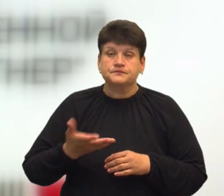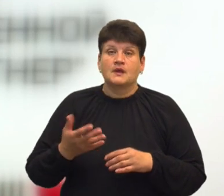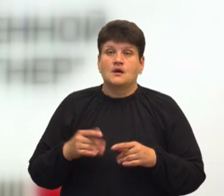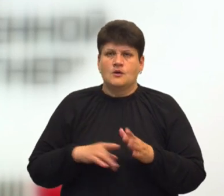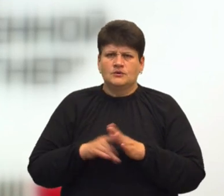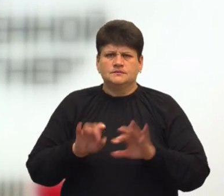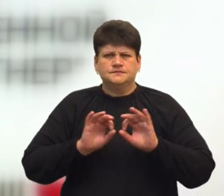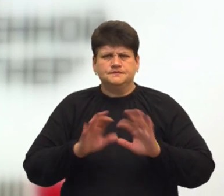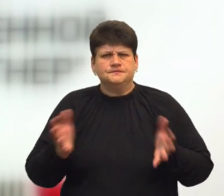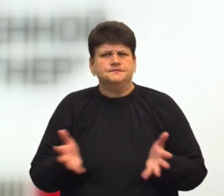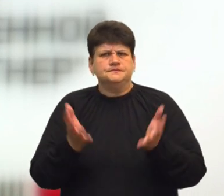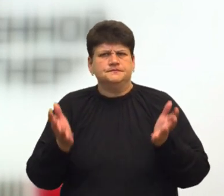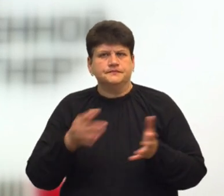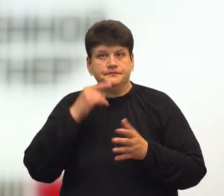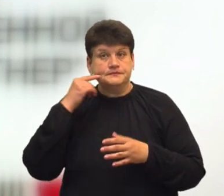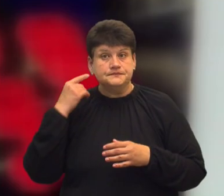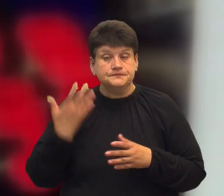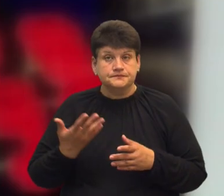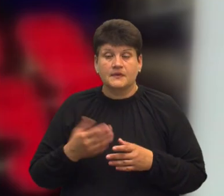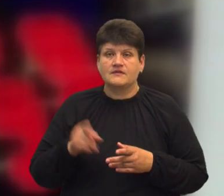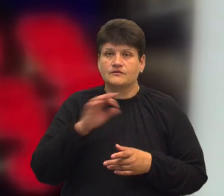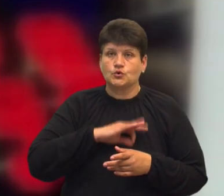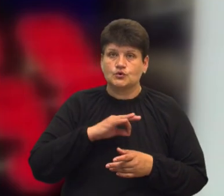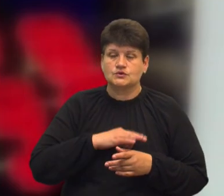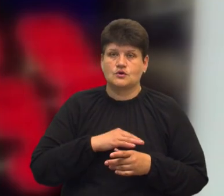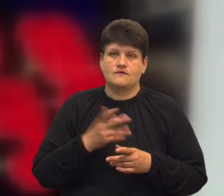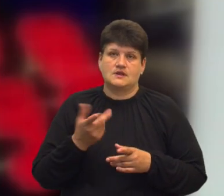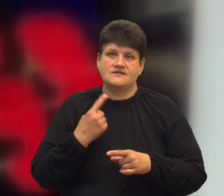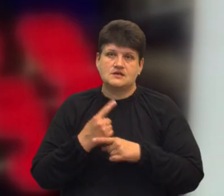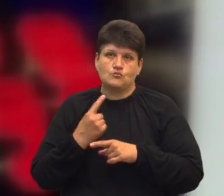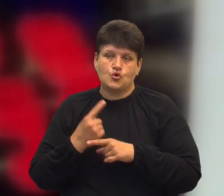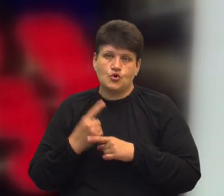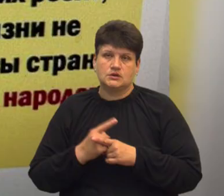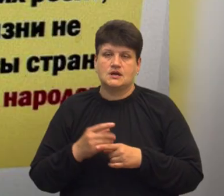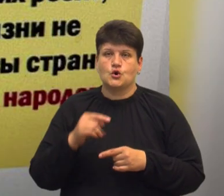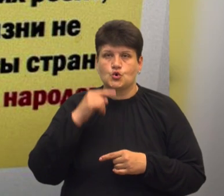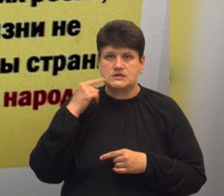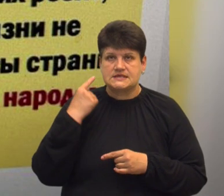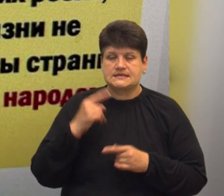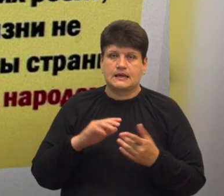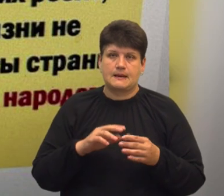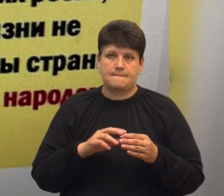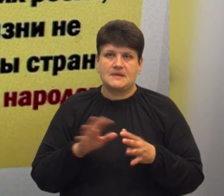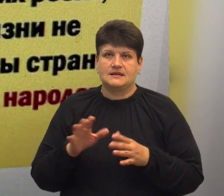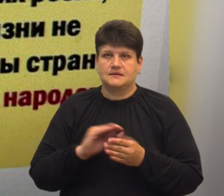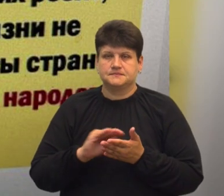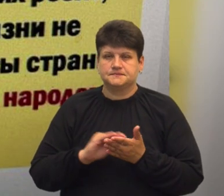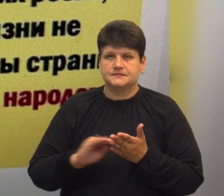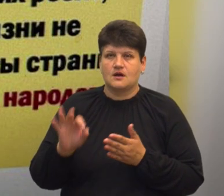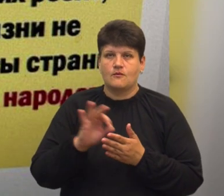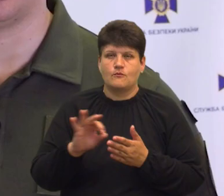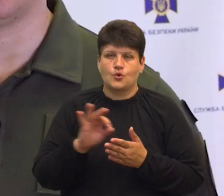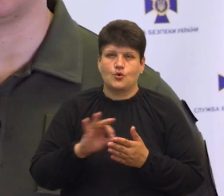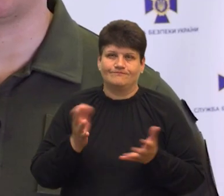наративи російської пропаганди. Для цього він використовував профілі у заборонених російських соціальних мережах, через які вихваляв вища військове політичне